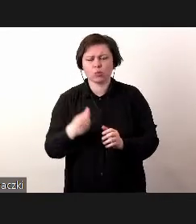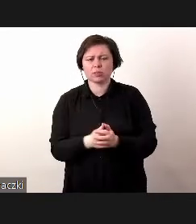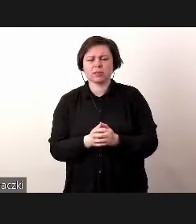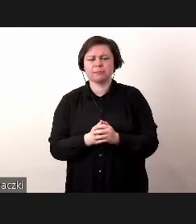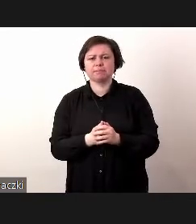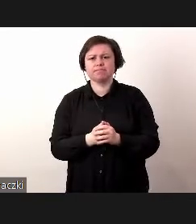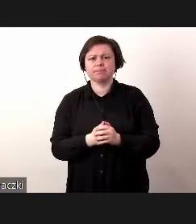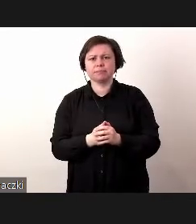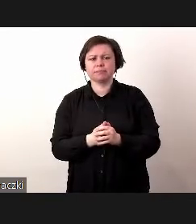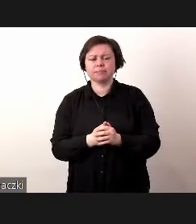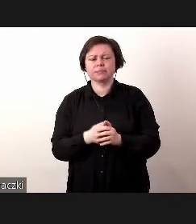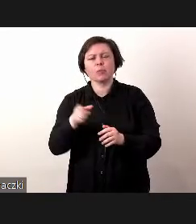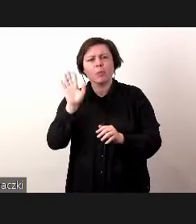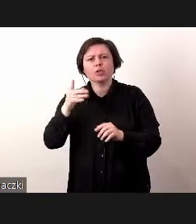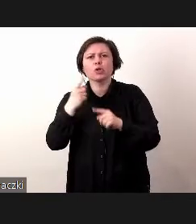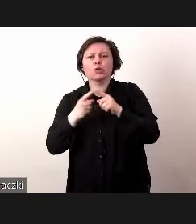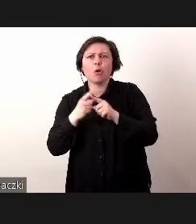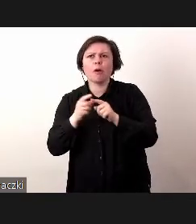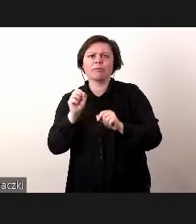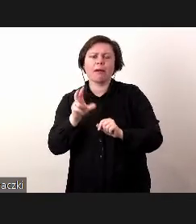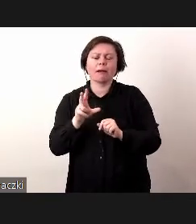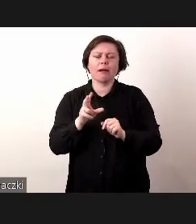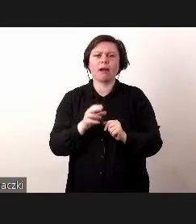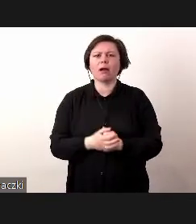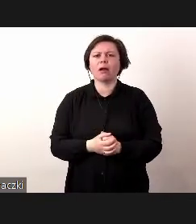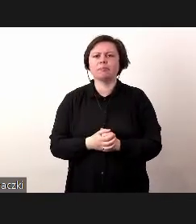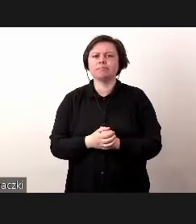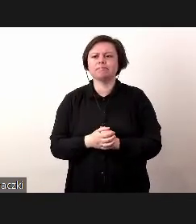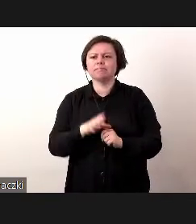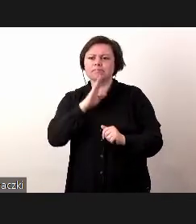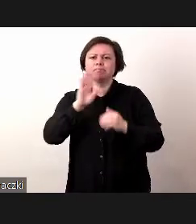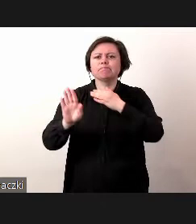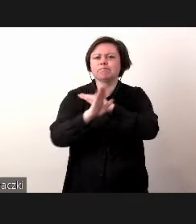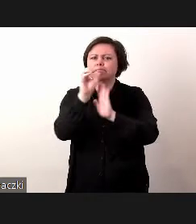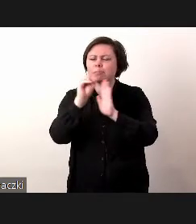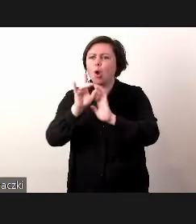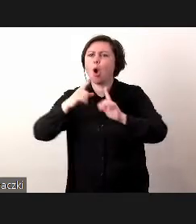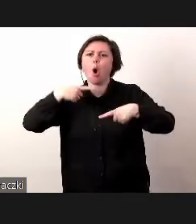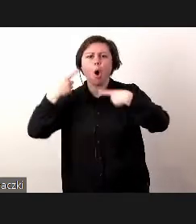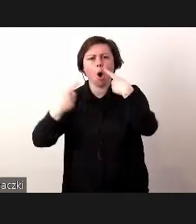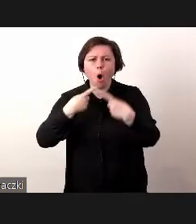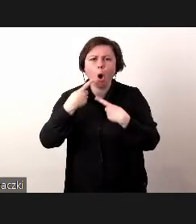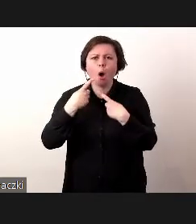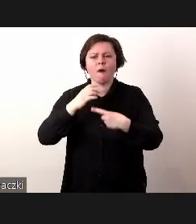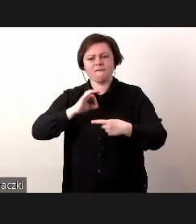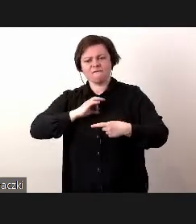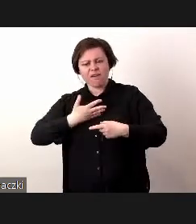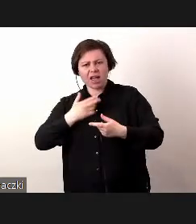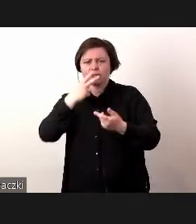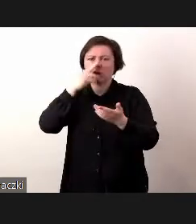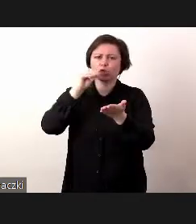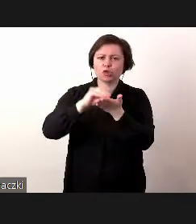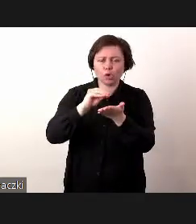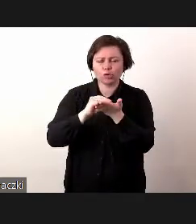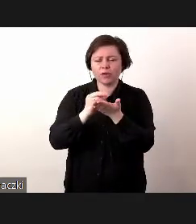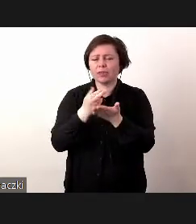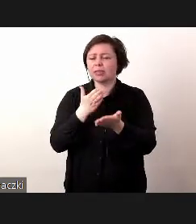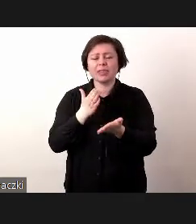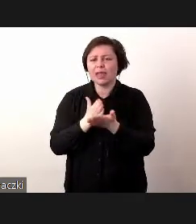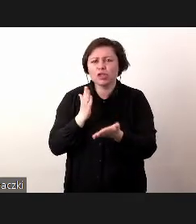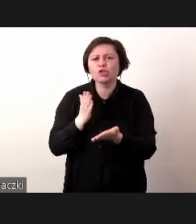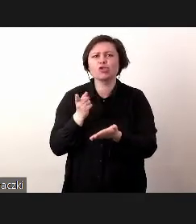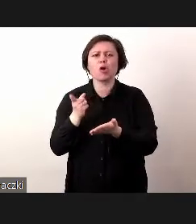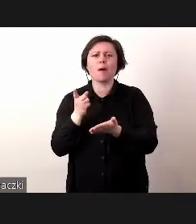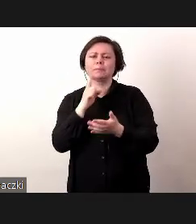trochę prezentacja, która opowiada o własnych doświadczeniach. Nie tylko jest taką